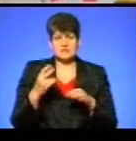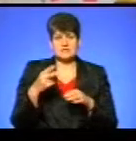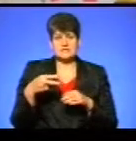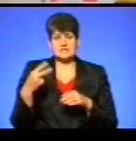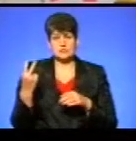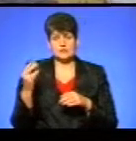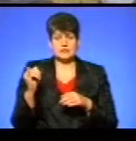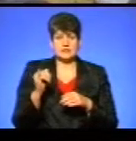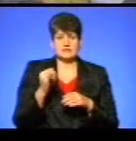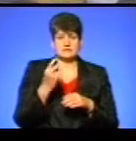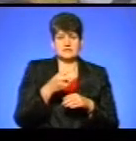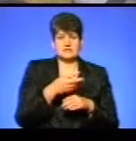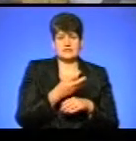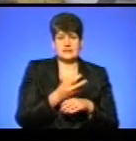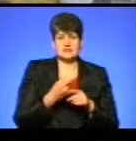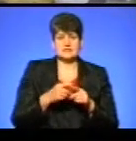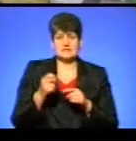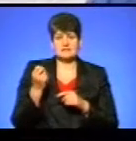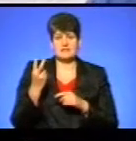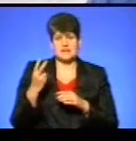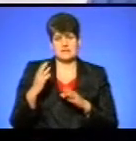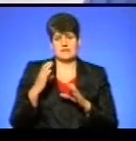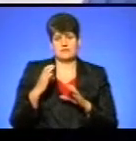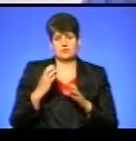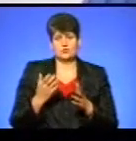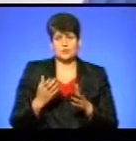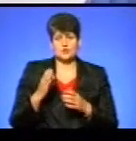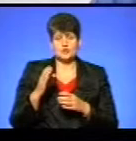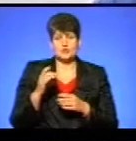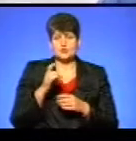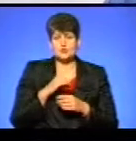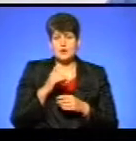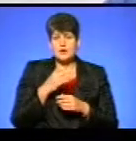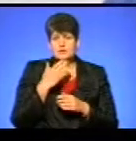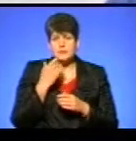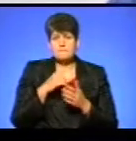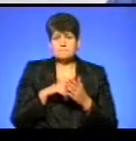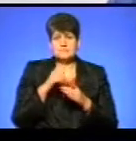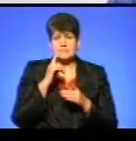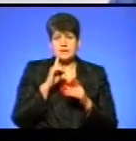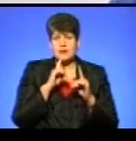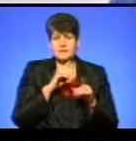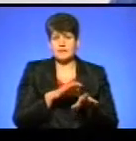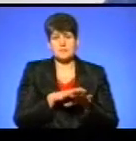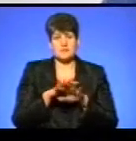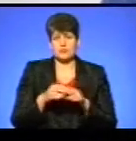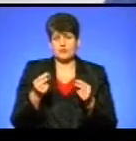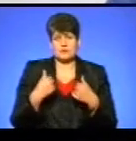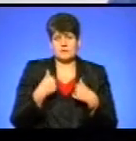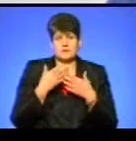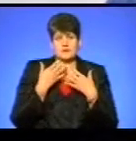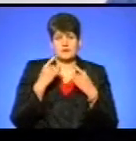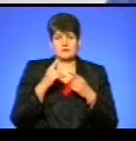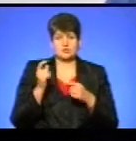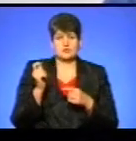-й і 23-й. Це 12 автобусів. Солярки нема, міська рада не перерахує грошей. А ми не маємо за що